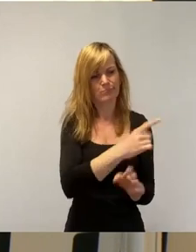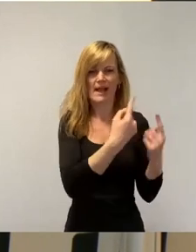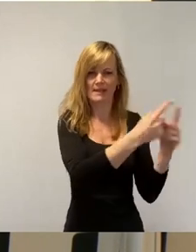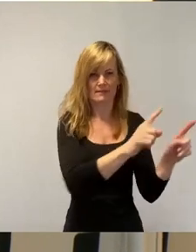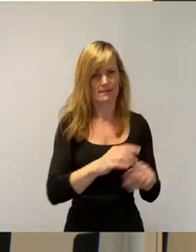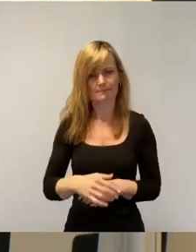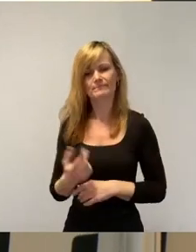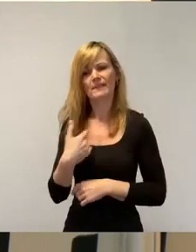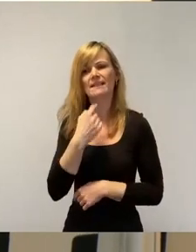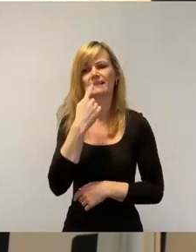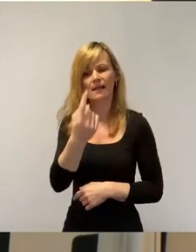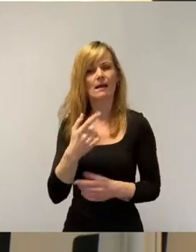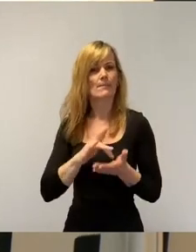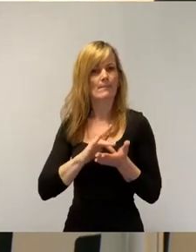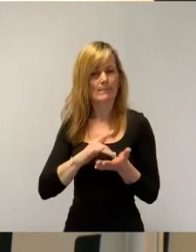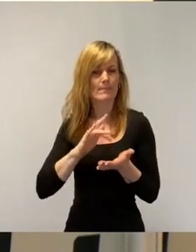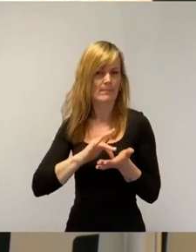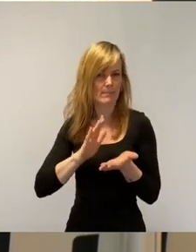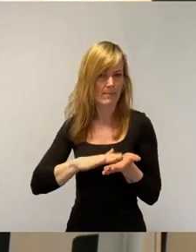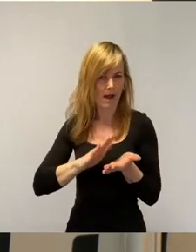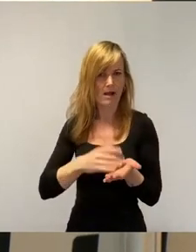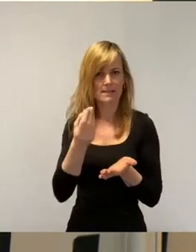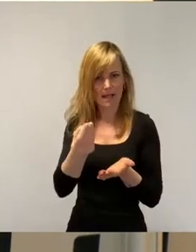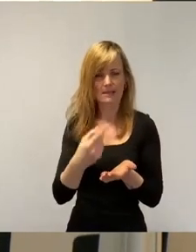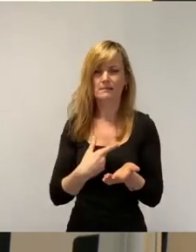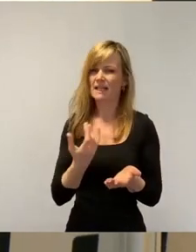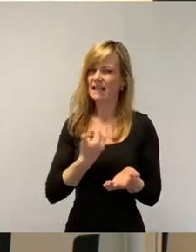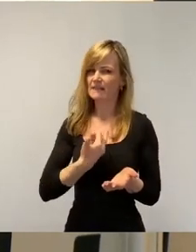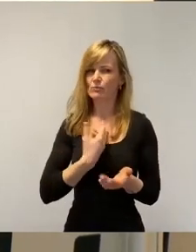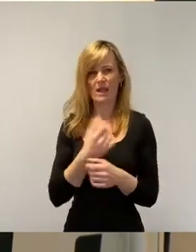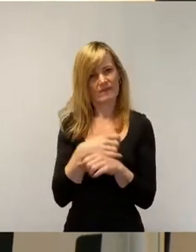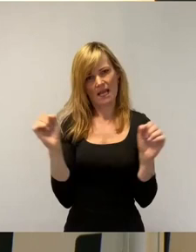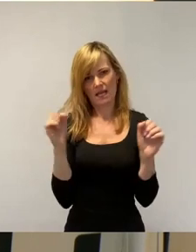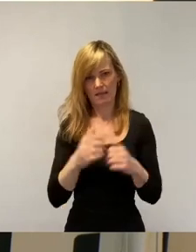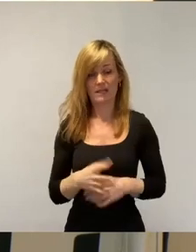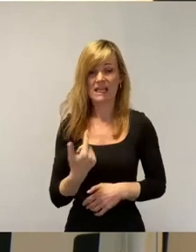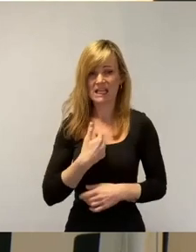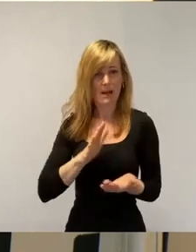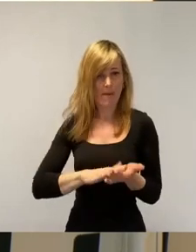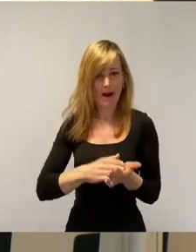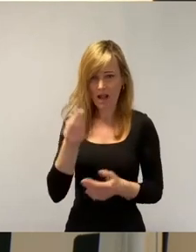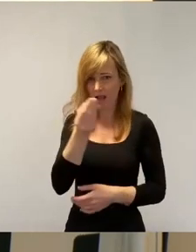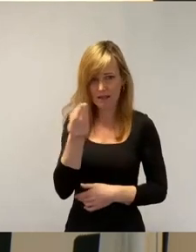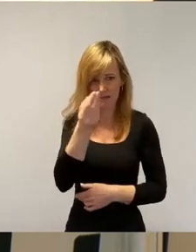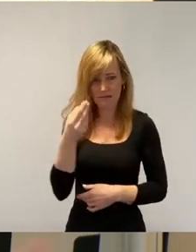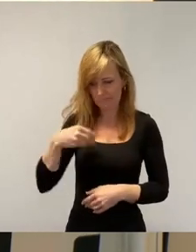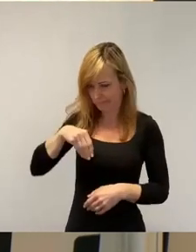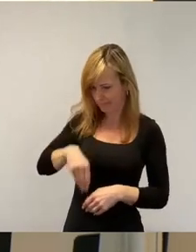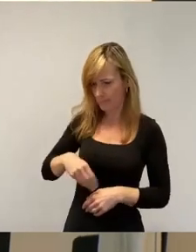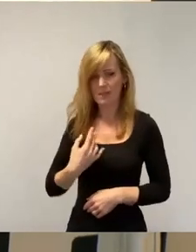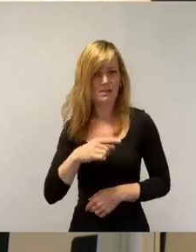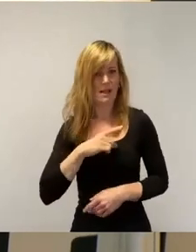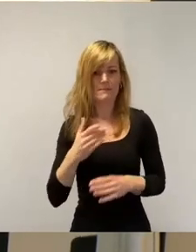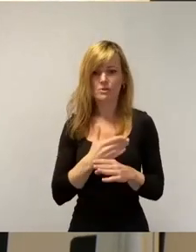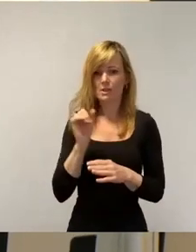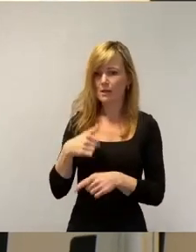Inbegriff der individuellen Freiheit. Wenn ich Bargeld habe, dann kann ich darüber bestimmen, welches Buch ich